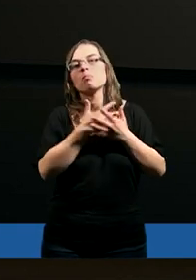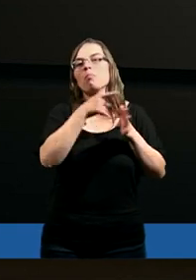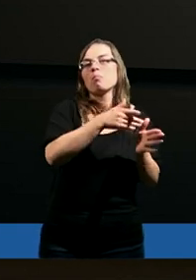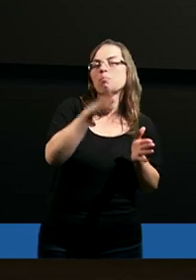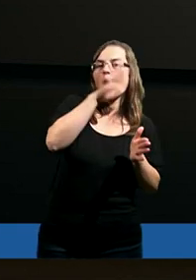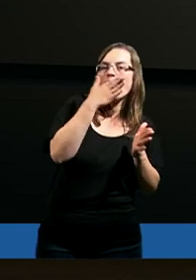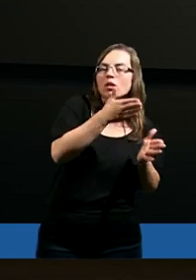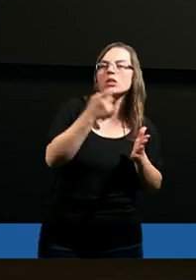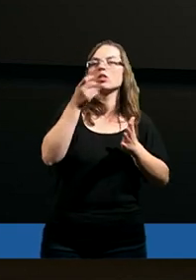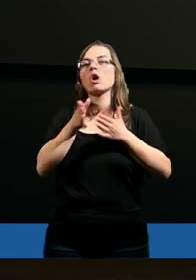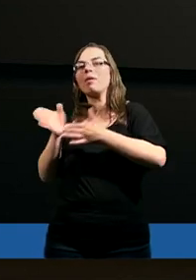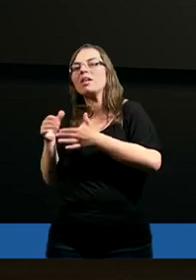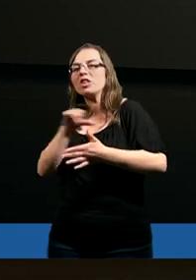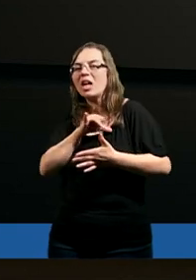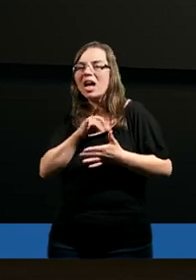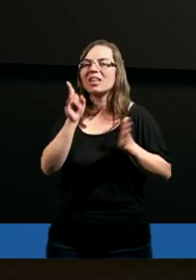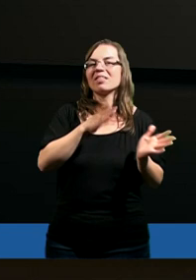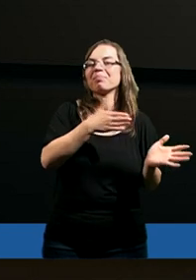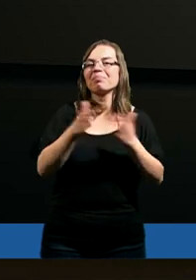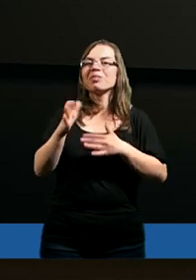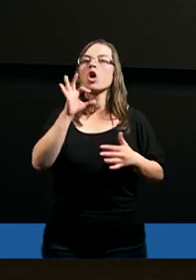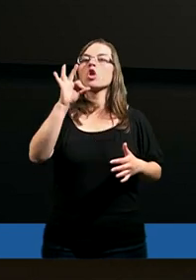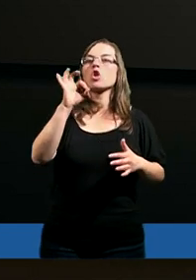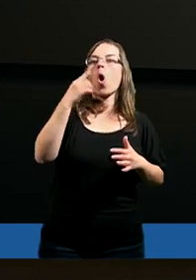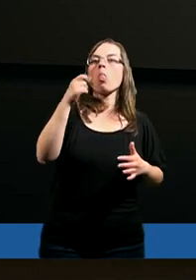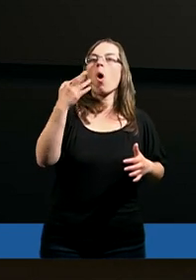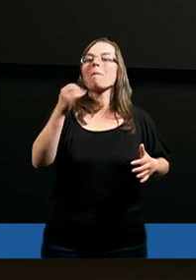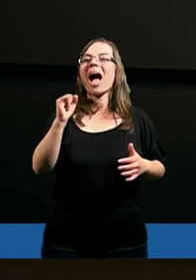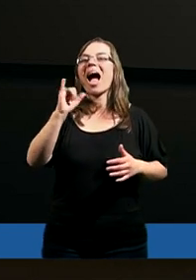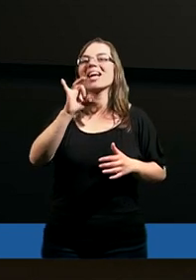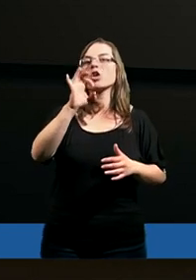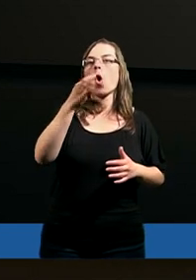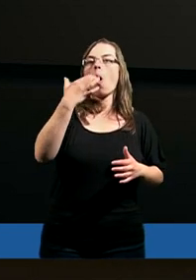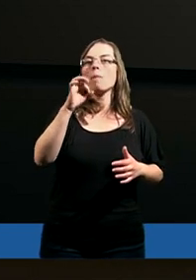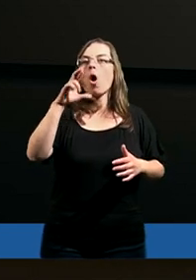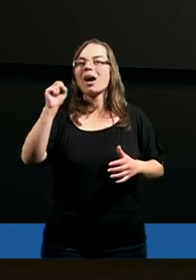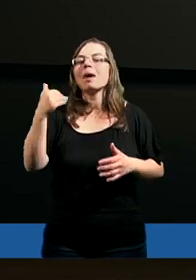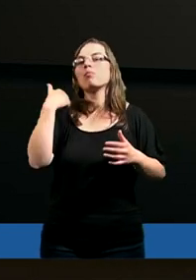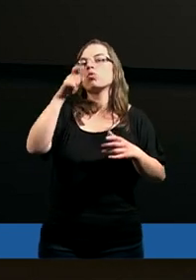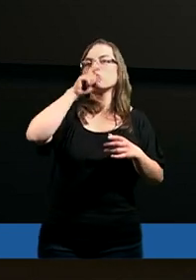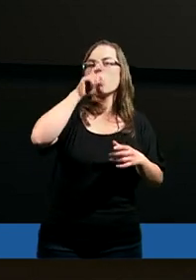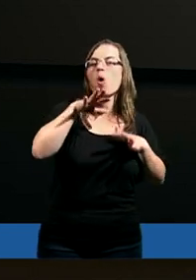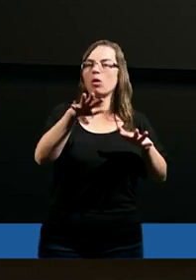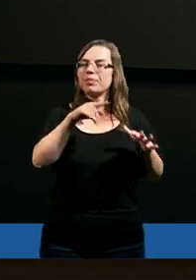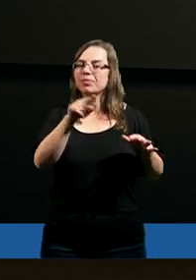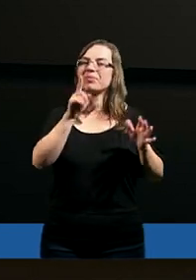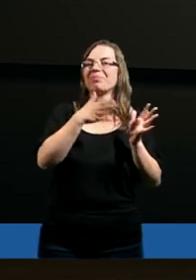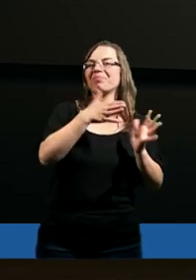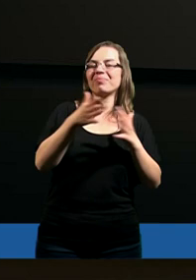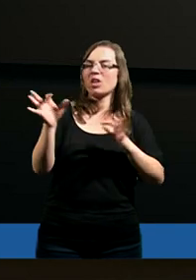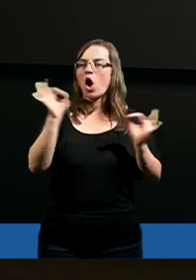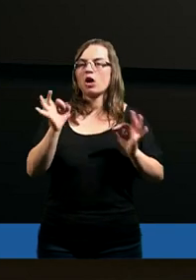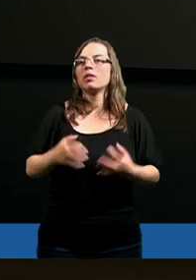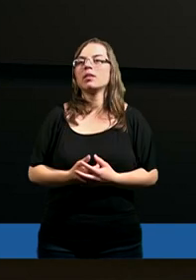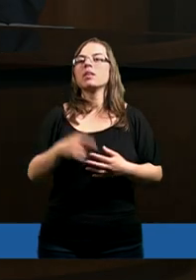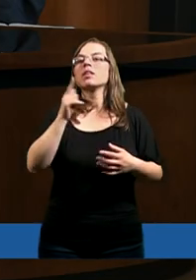korzystać z dobrodziejstw, grzechu, no bo przecież Sodoma i Gomora to było czyste zło. A jednak, a jednak to wszystko tak